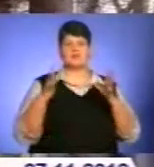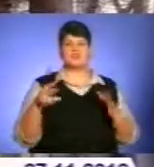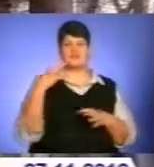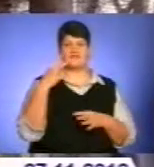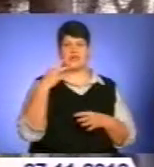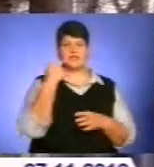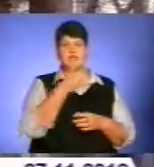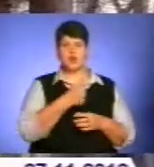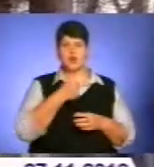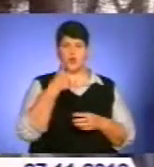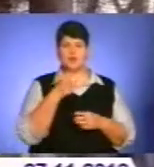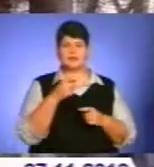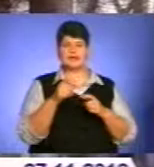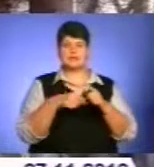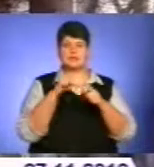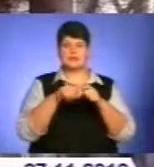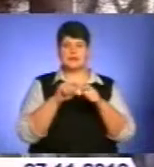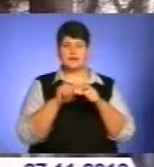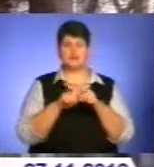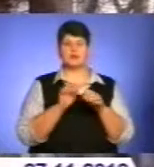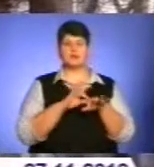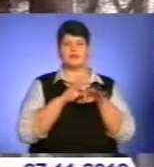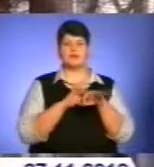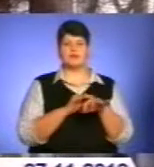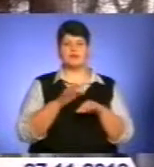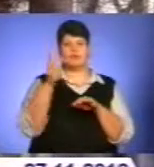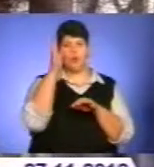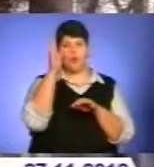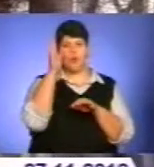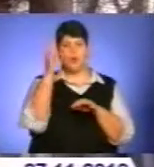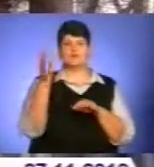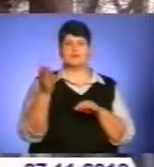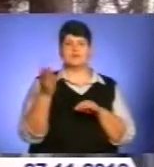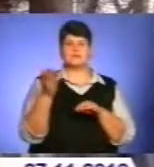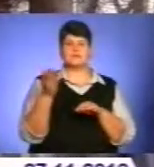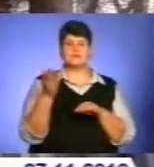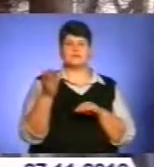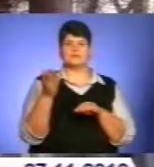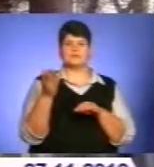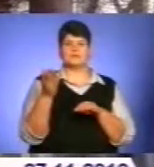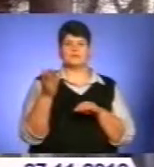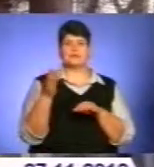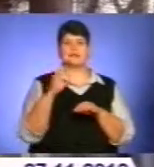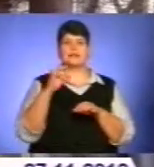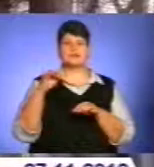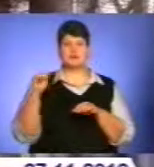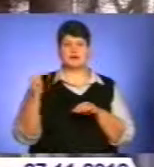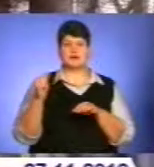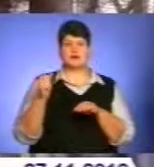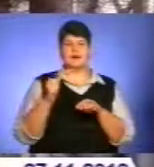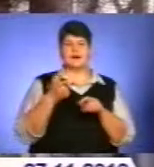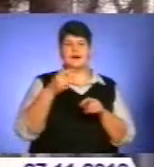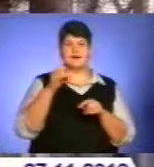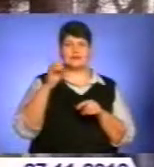і дослідження, за яким проводять науковці, як науковці-селекціонері, науковці